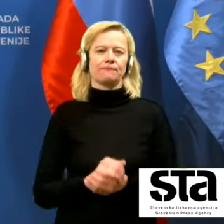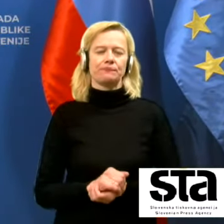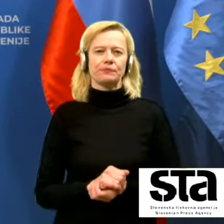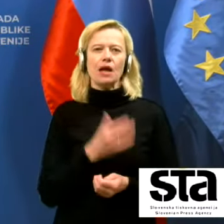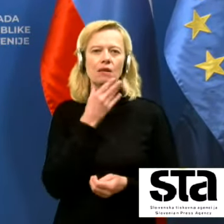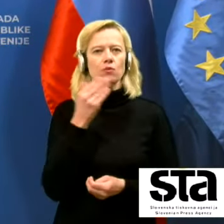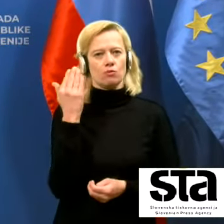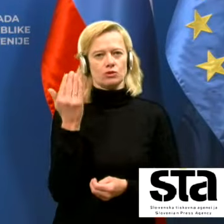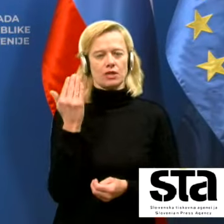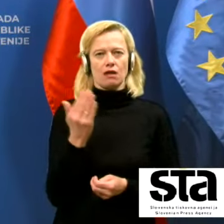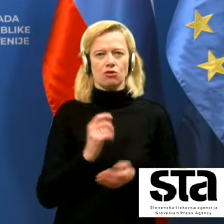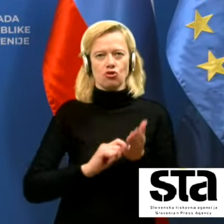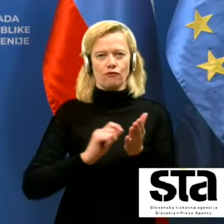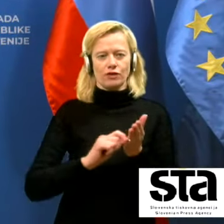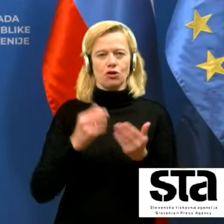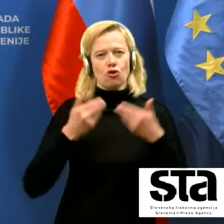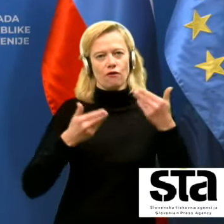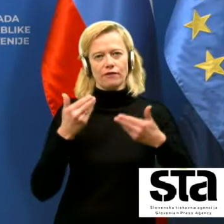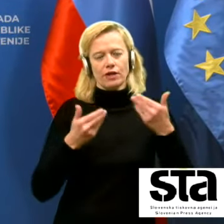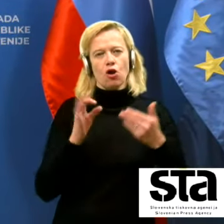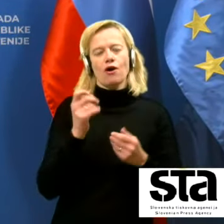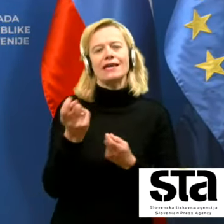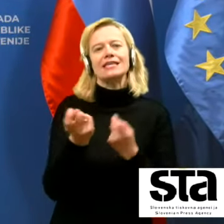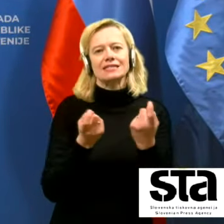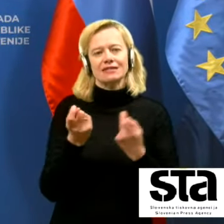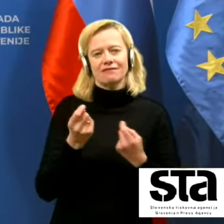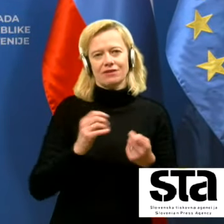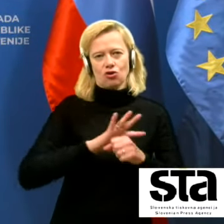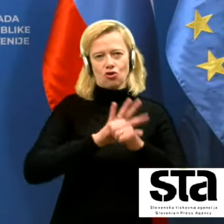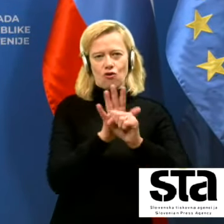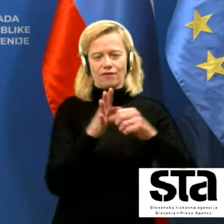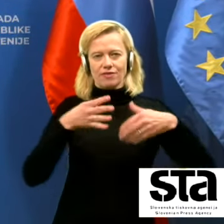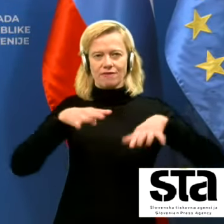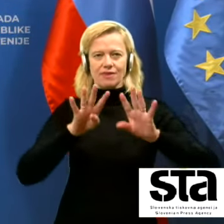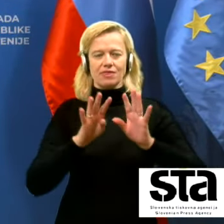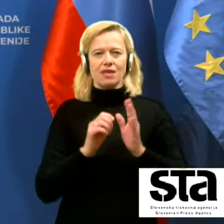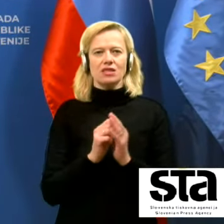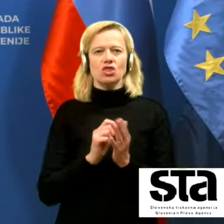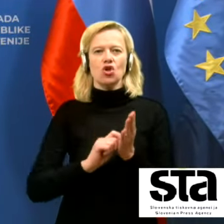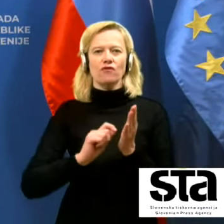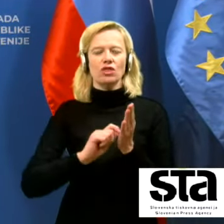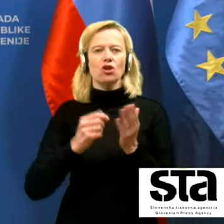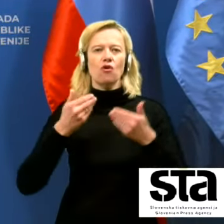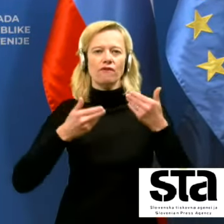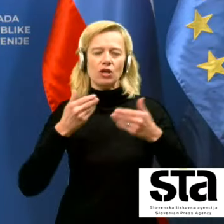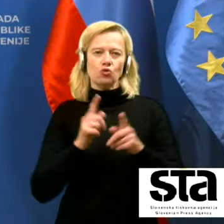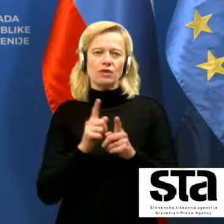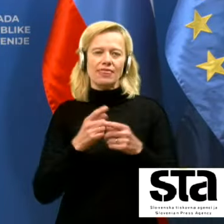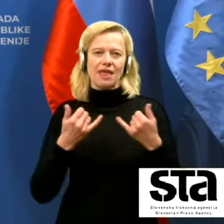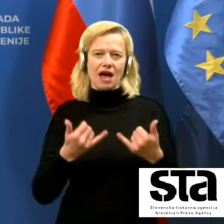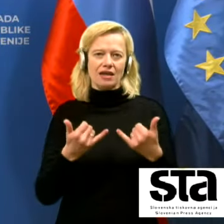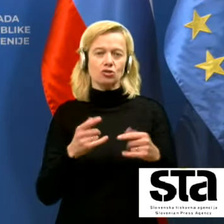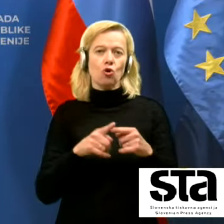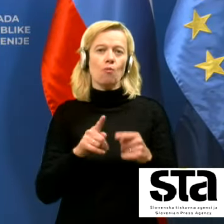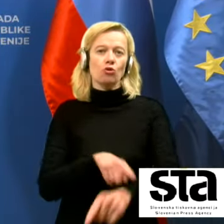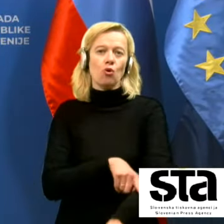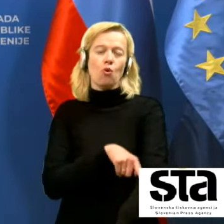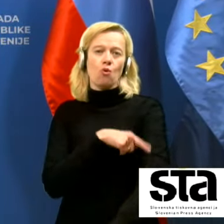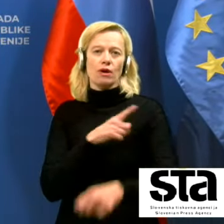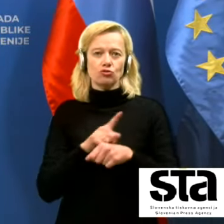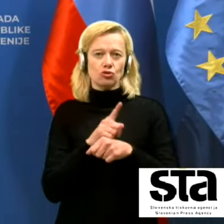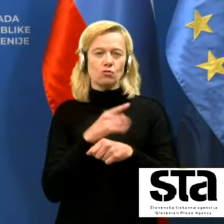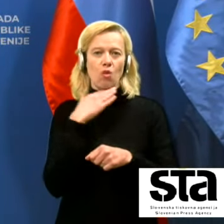novinarski konferenci ojzivih COVID-19. Novinarsko konferenco tudi danes, ko po dolgem času mnoge